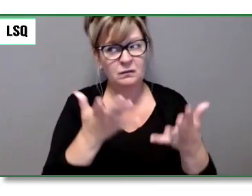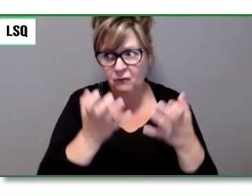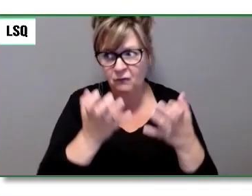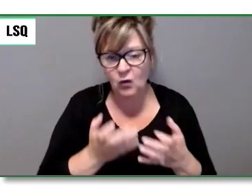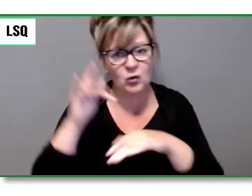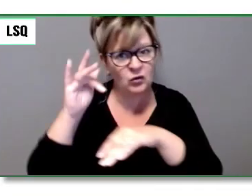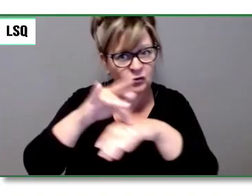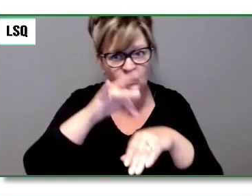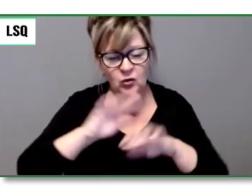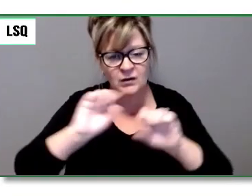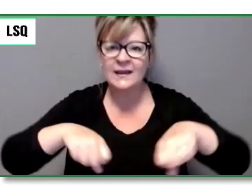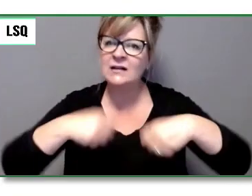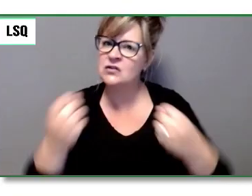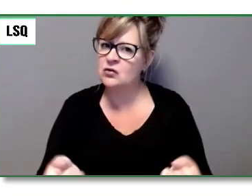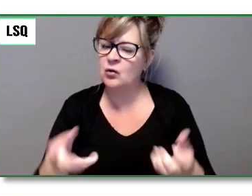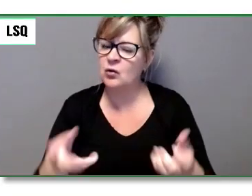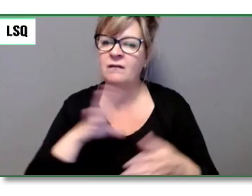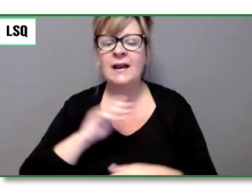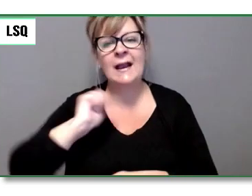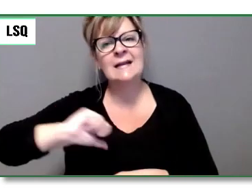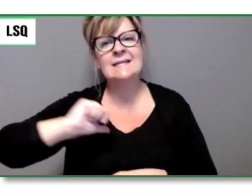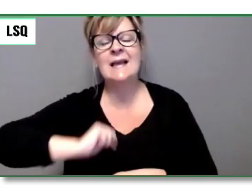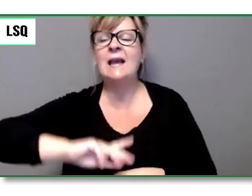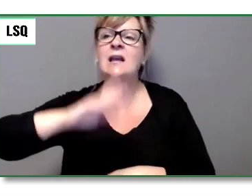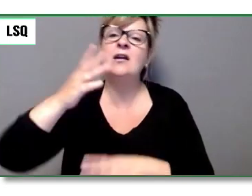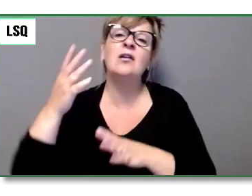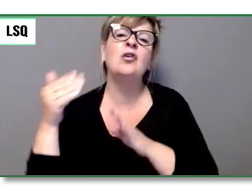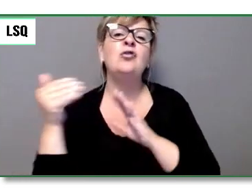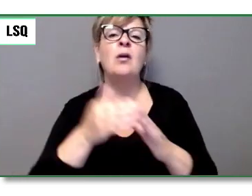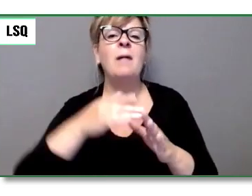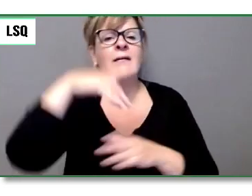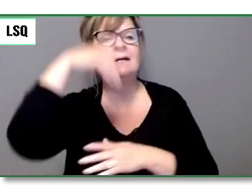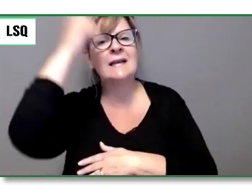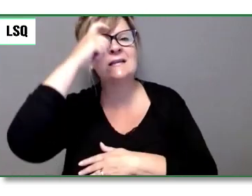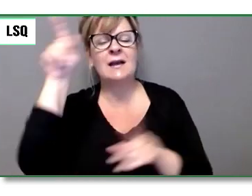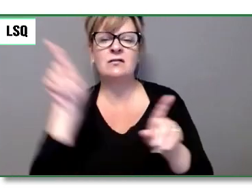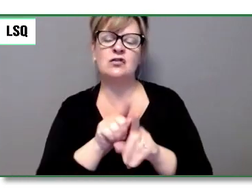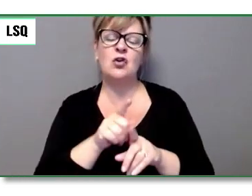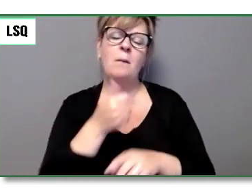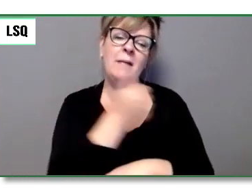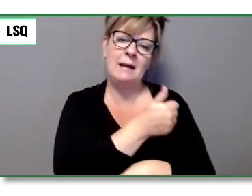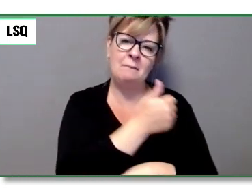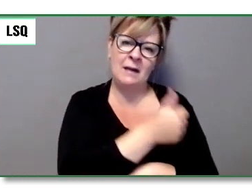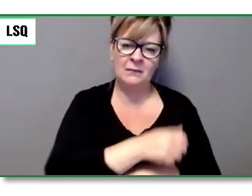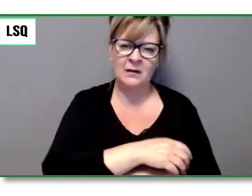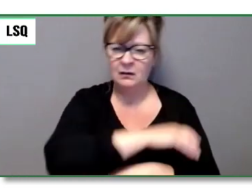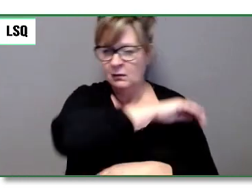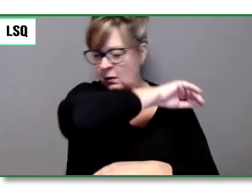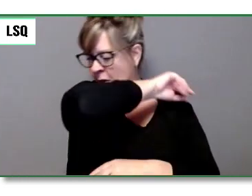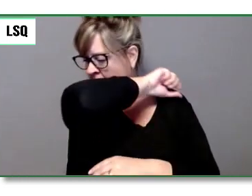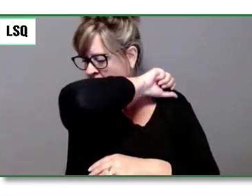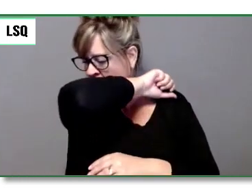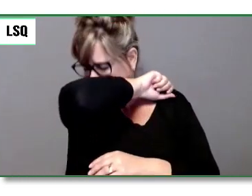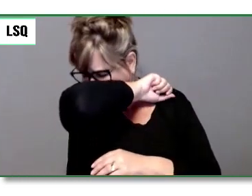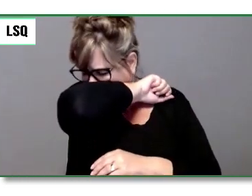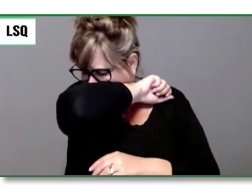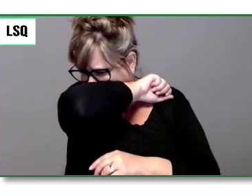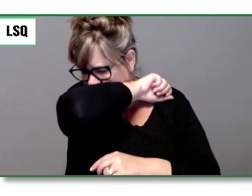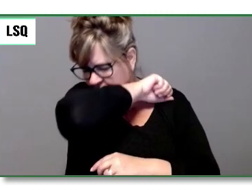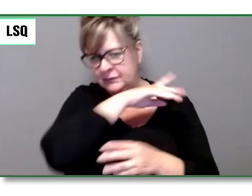Et puis, le devoir numéro 3, une autre promenade péripathéticienne. Donc, deuxième prise.